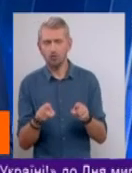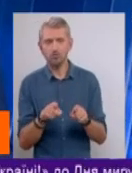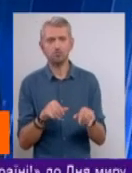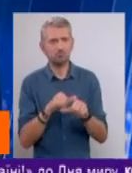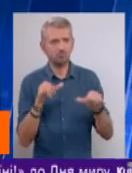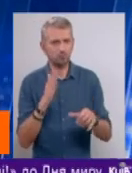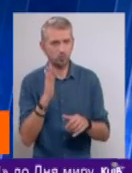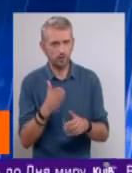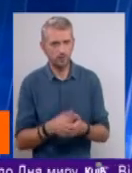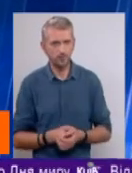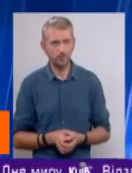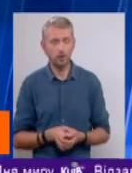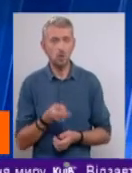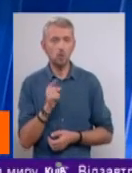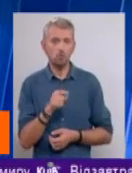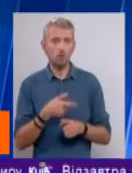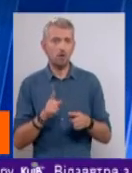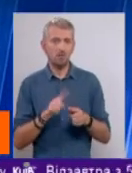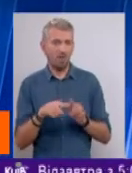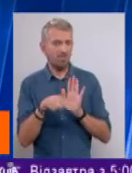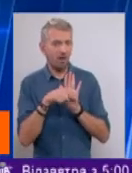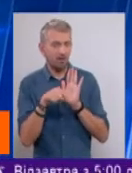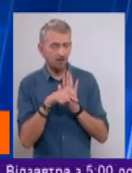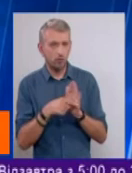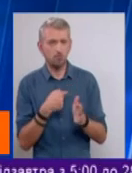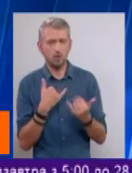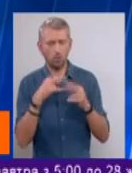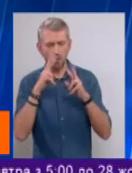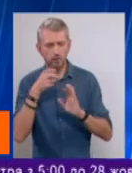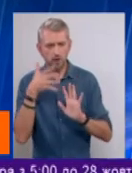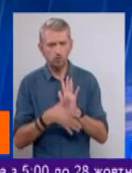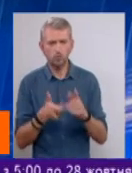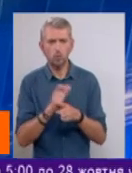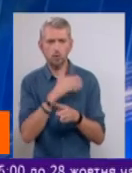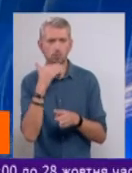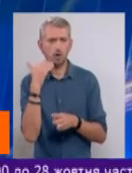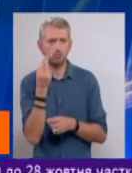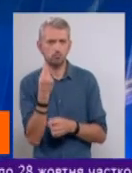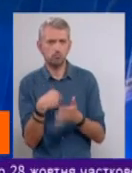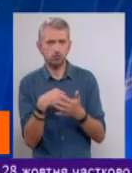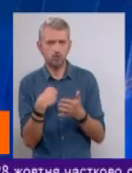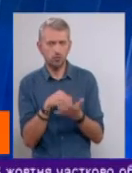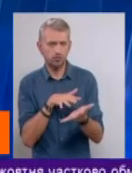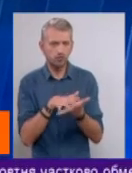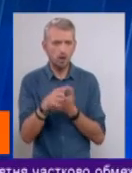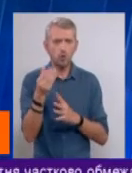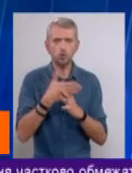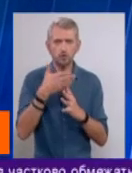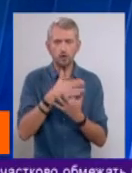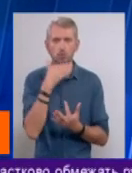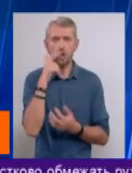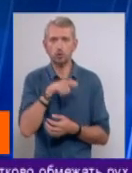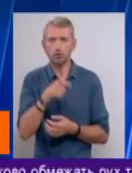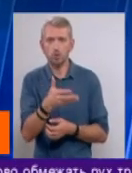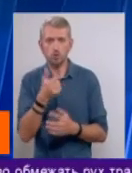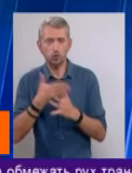збільшиться. Тому, ну, це є негативно, тому що ми сьогодні аналізуємо, що дуже велика частина бюджету входить в нас на субсидії. І дуже багато людей отримують субсидії.